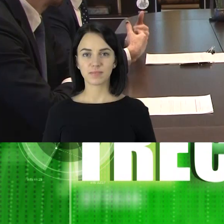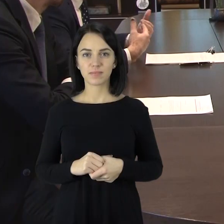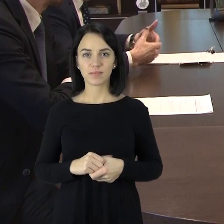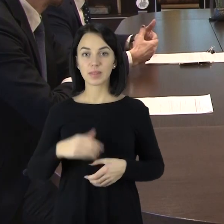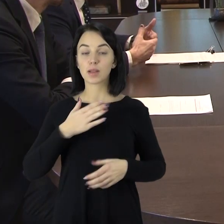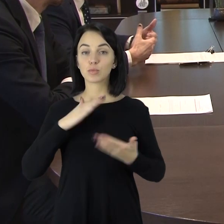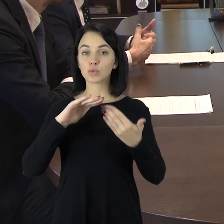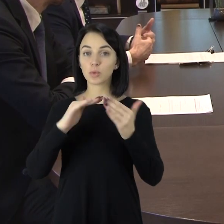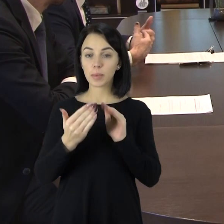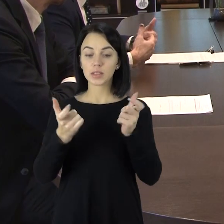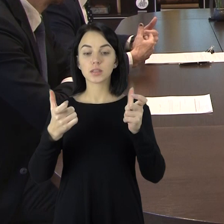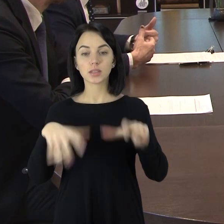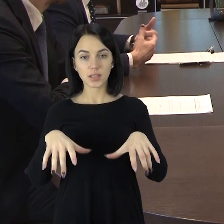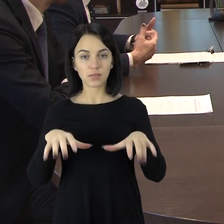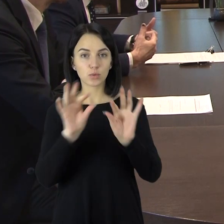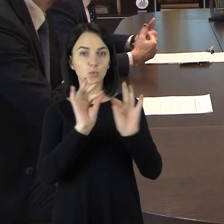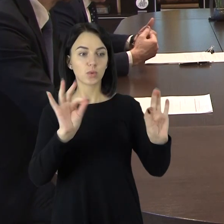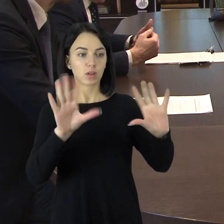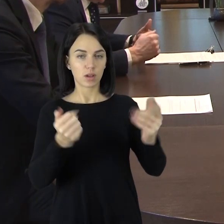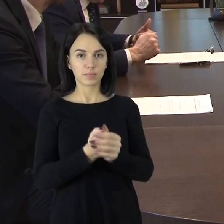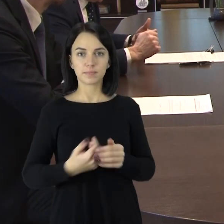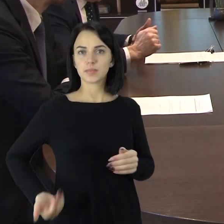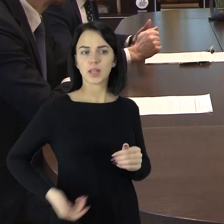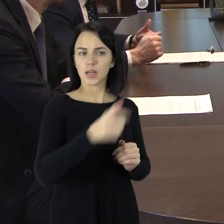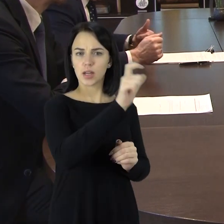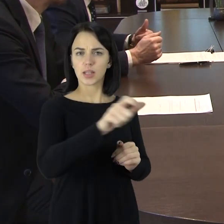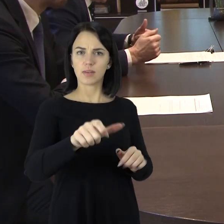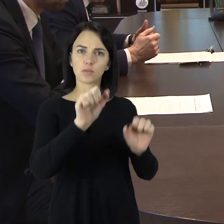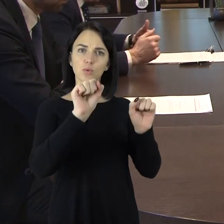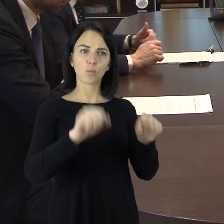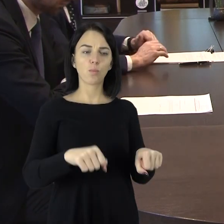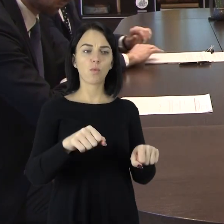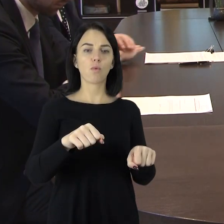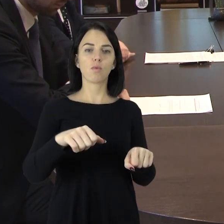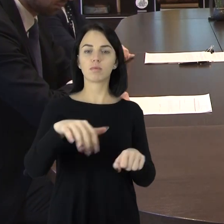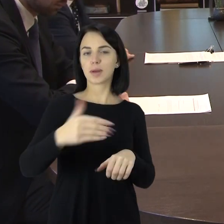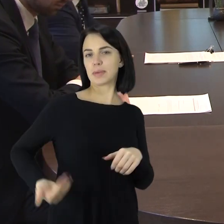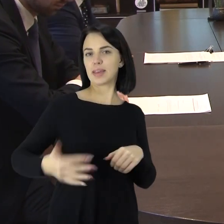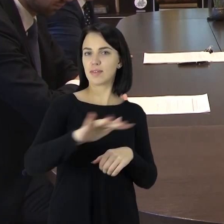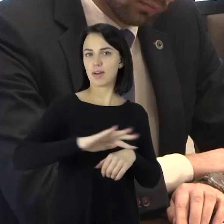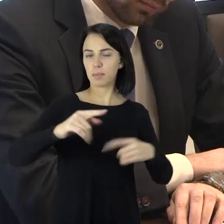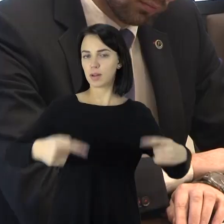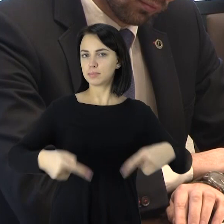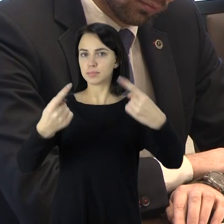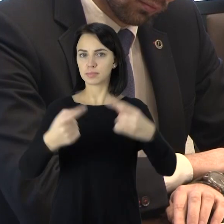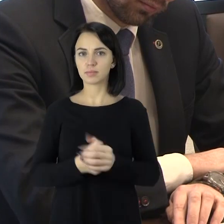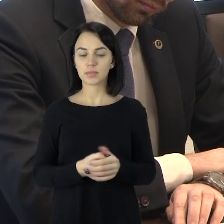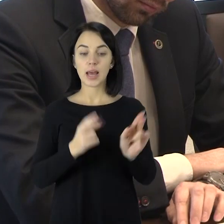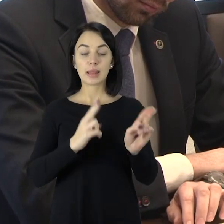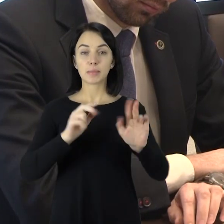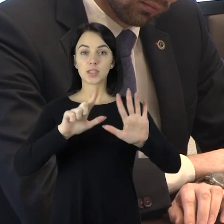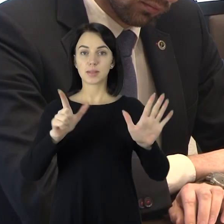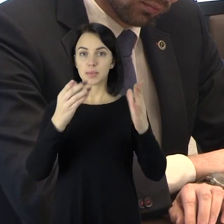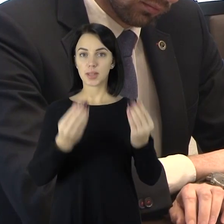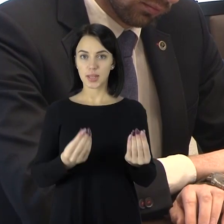Mūsų miesto savivalgybė siūlo gyventojams galimybę prisidėti prie gyvenamosios aplinkos gerinimo. Lapkličio